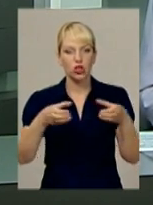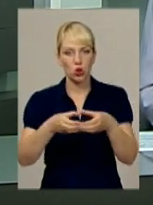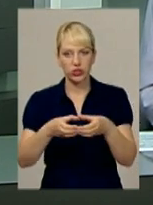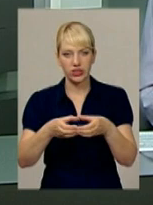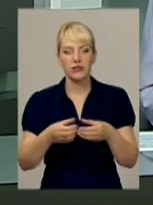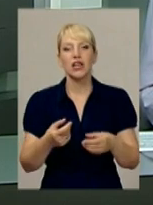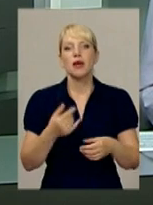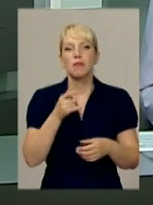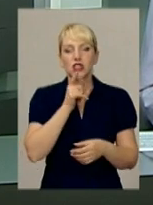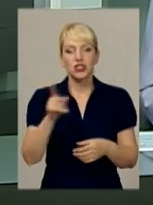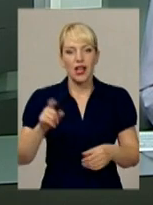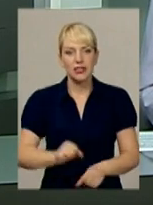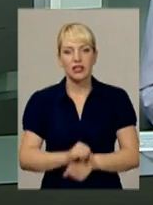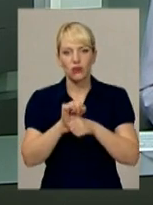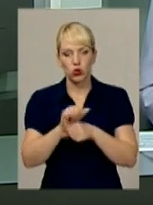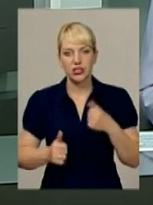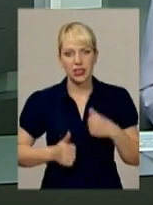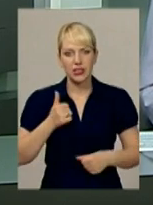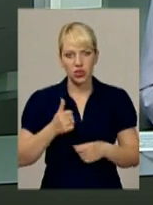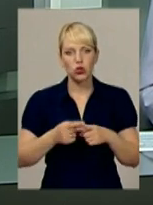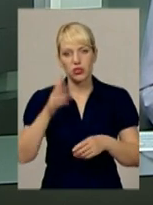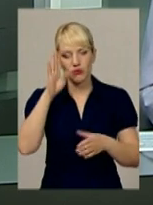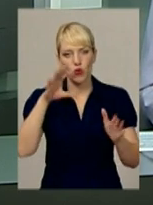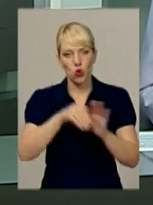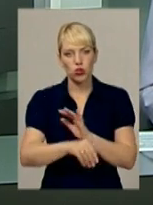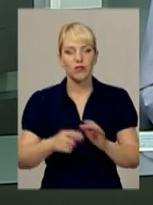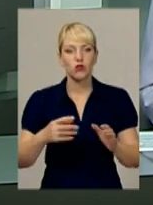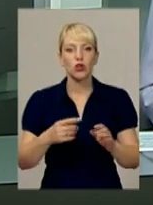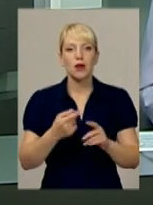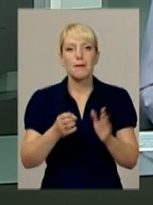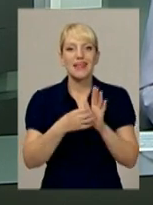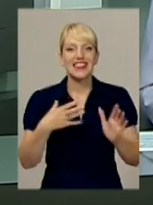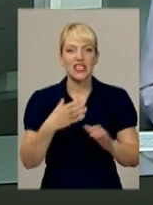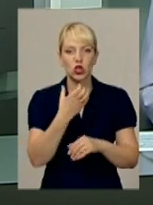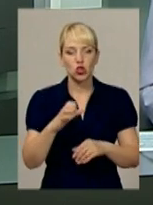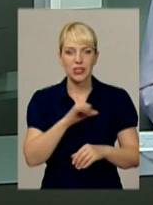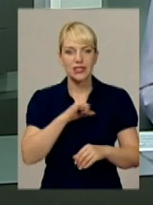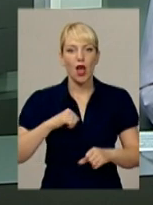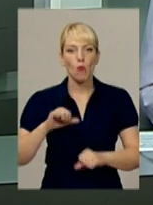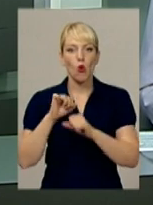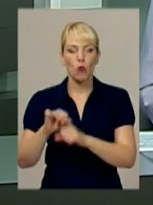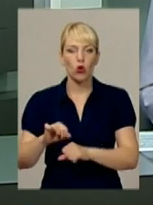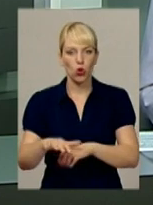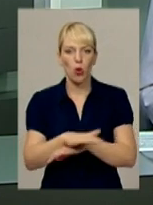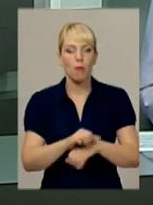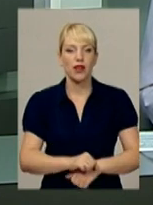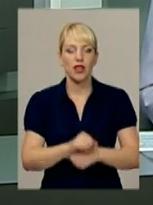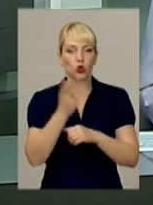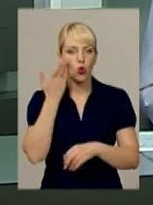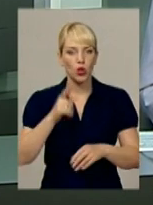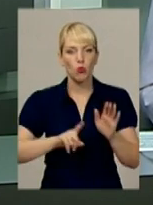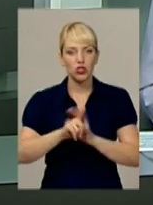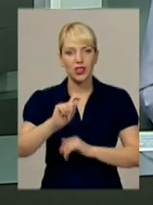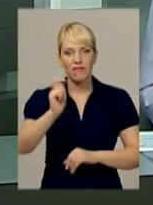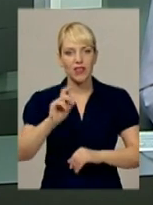Денді». Під час Революції Гідності Микола Гордійчук входив до складу 15-ї сотні самооборони Майдану. А коли розпочалася війна на